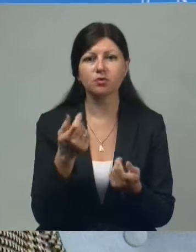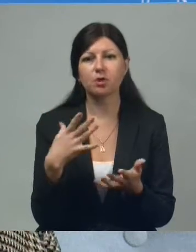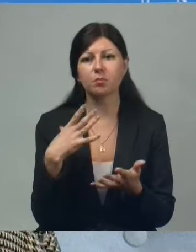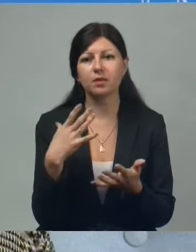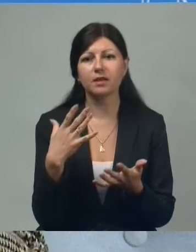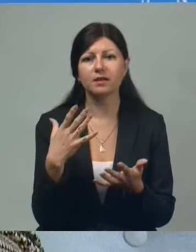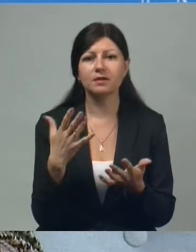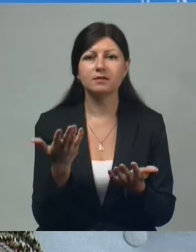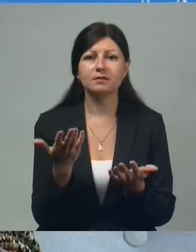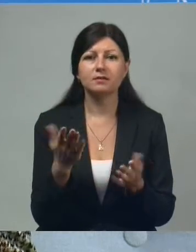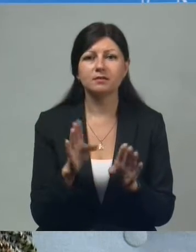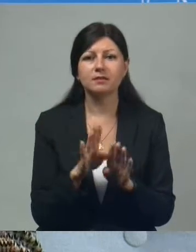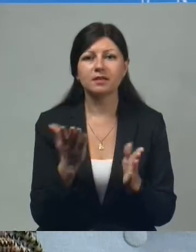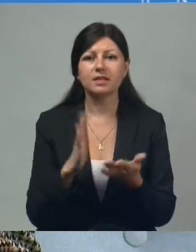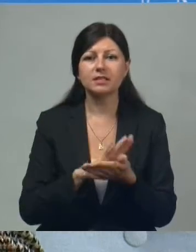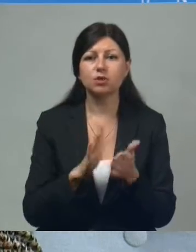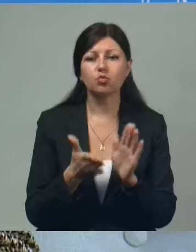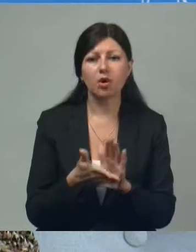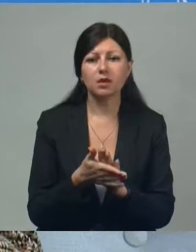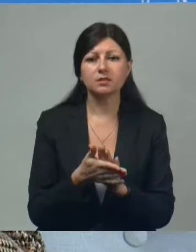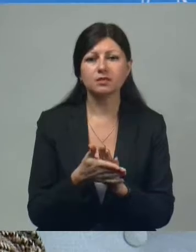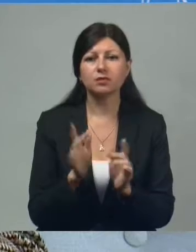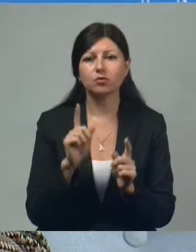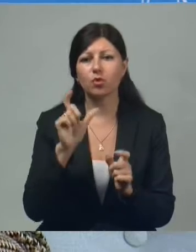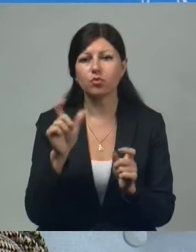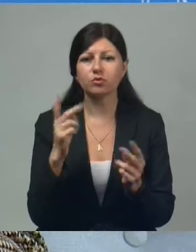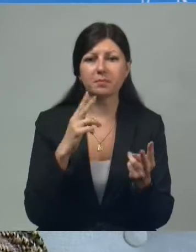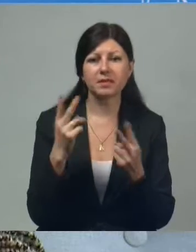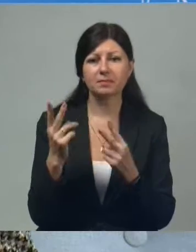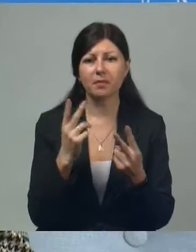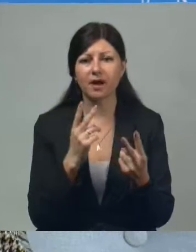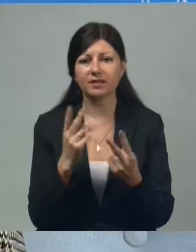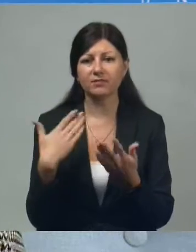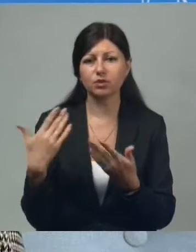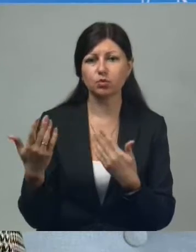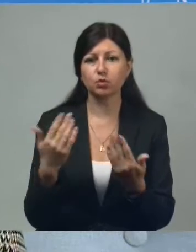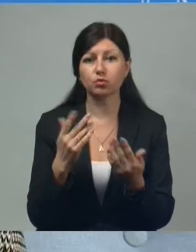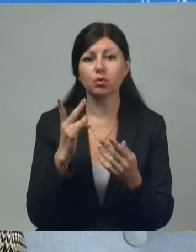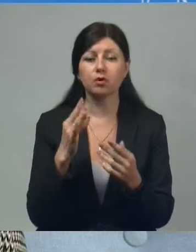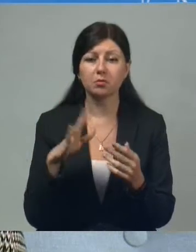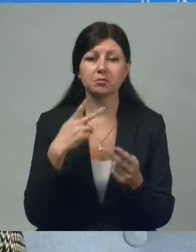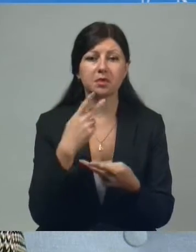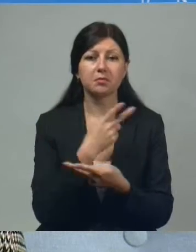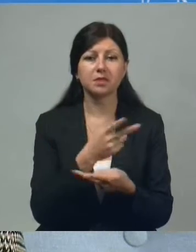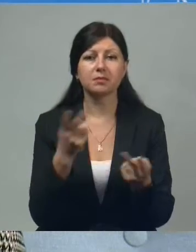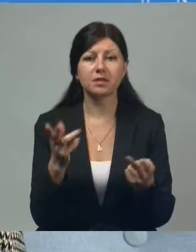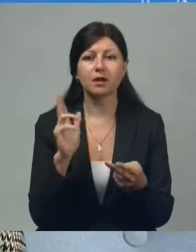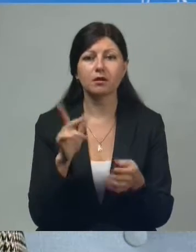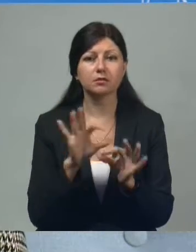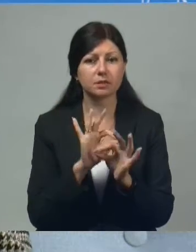ситуации, друг к другу люди присматривались, но потом я посмотрела, как